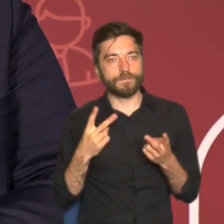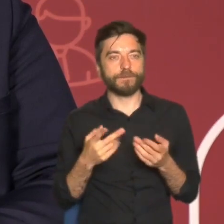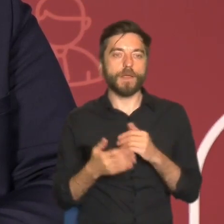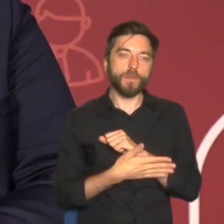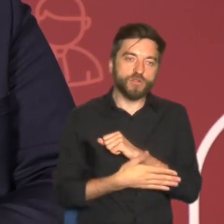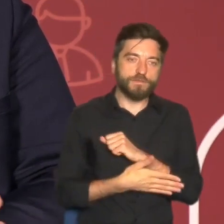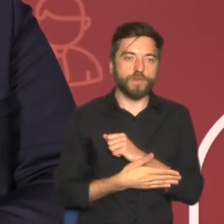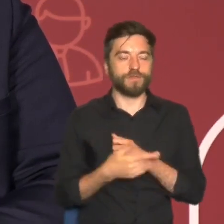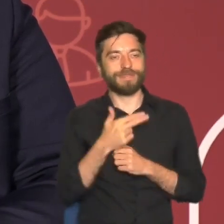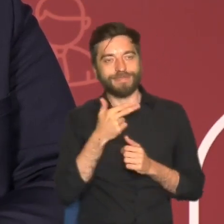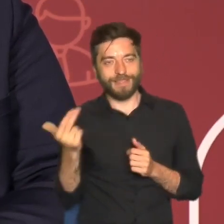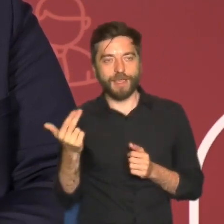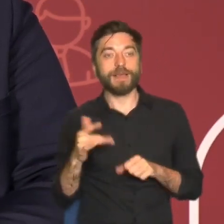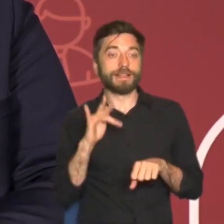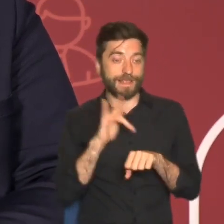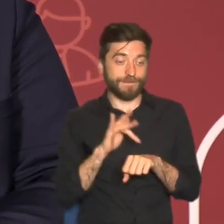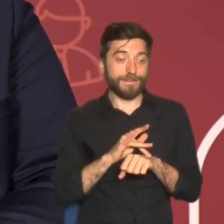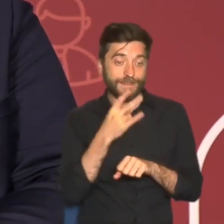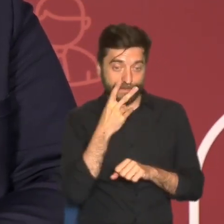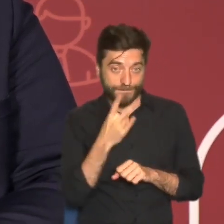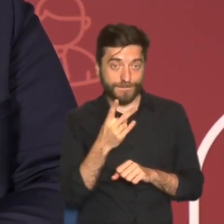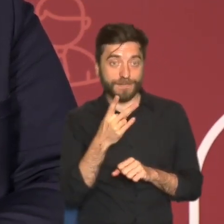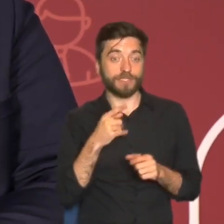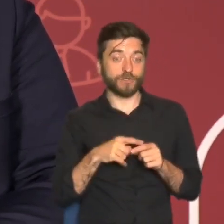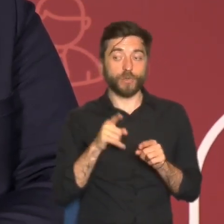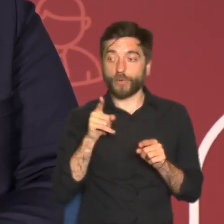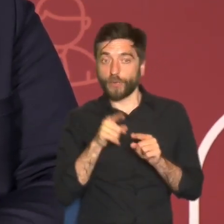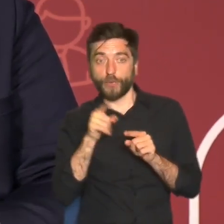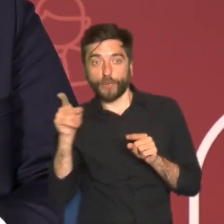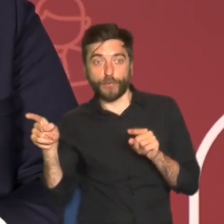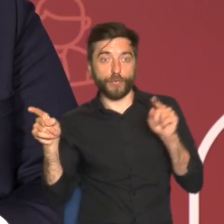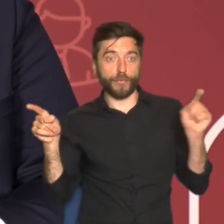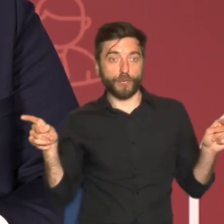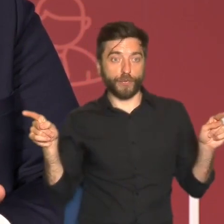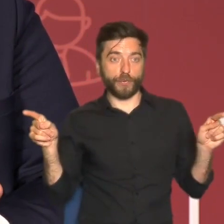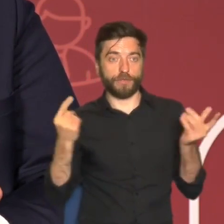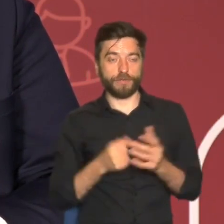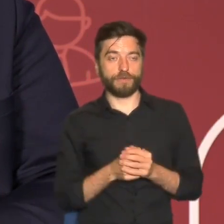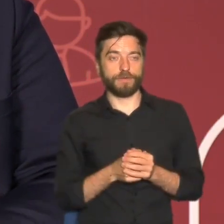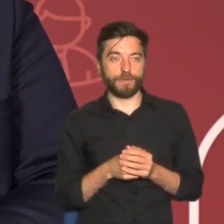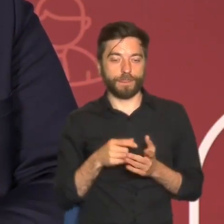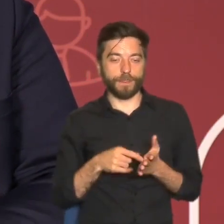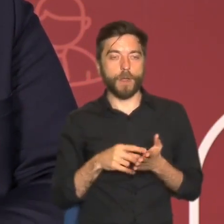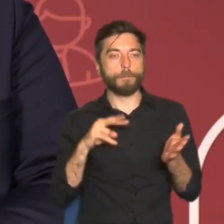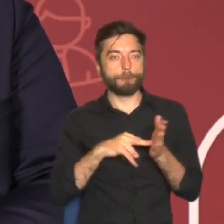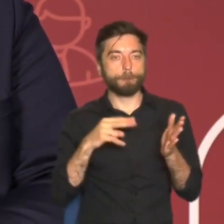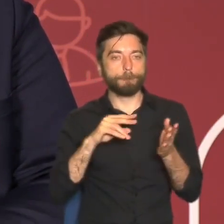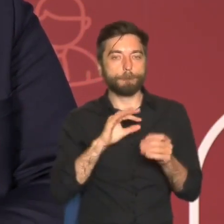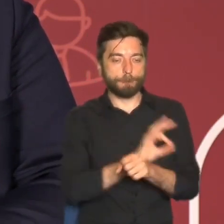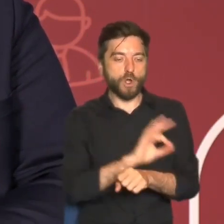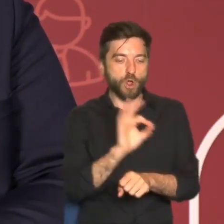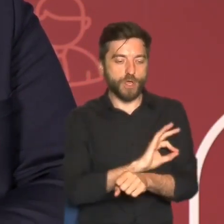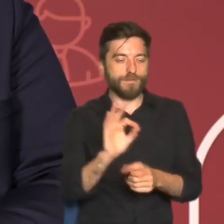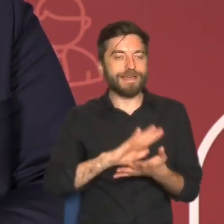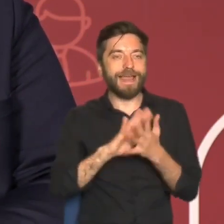wyniki które pokazują nam tą olbrzymią polaryzację to to aby projektowana reforma